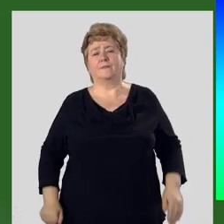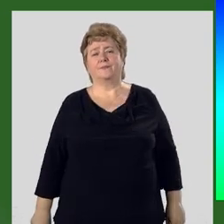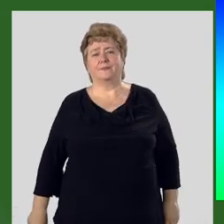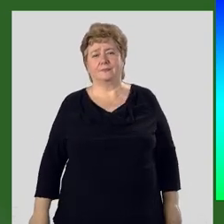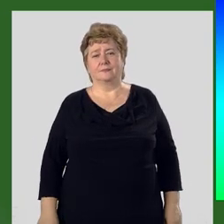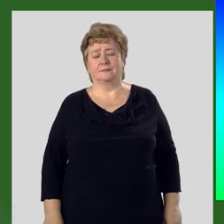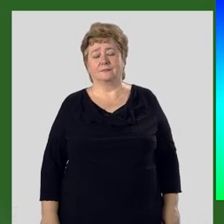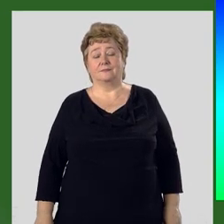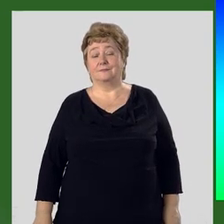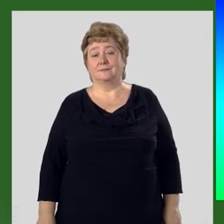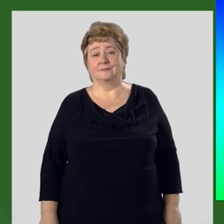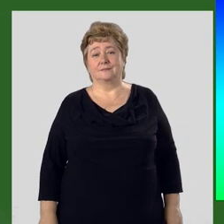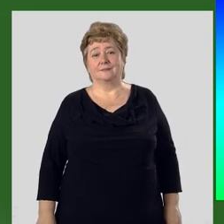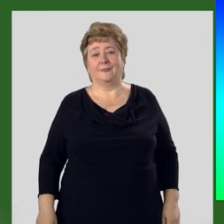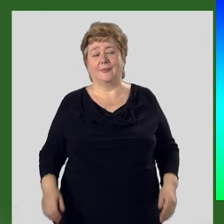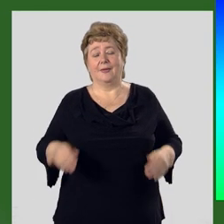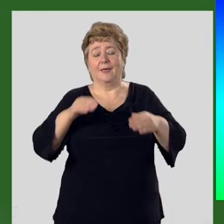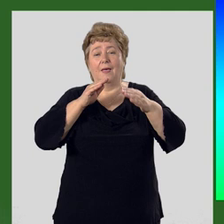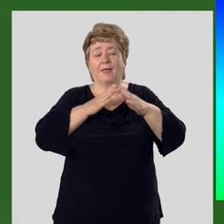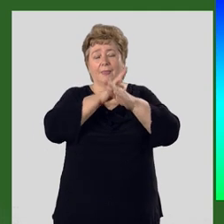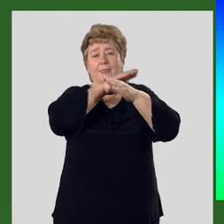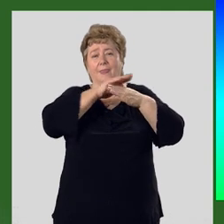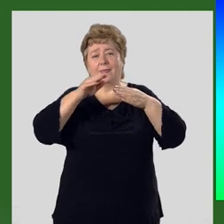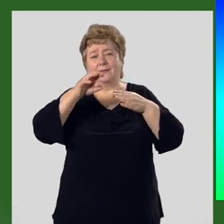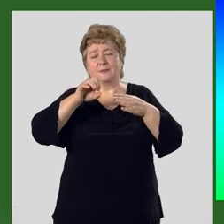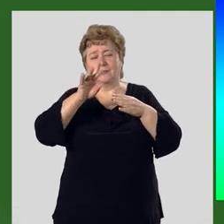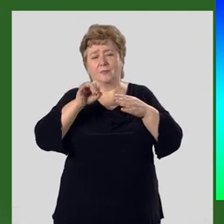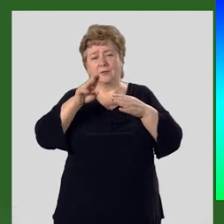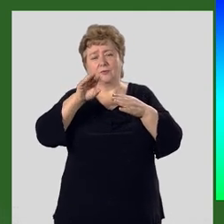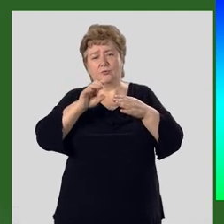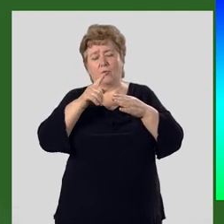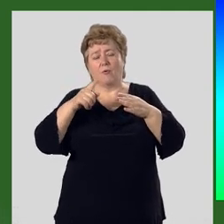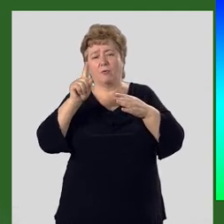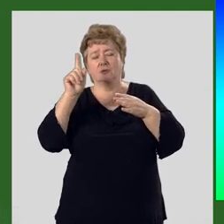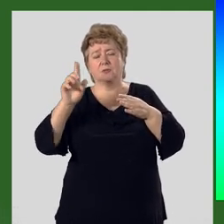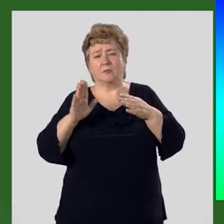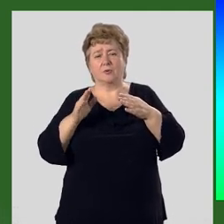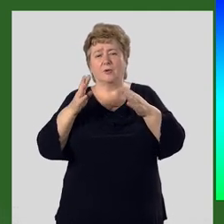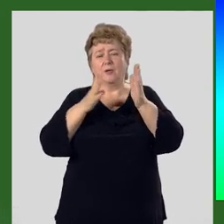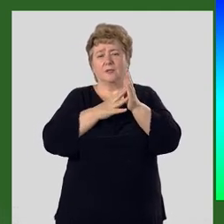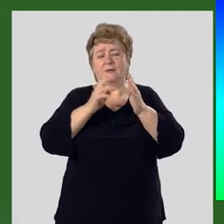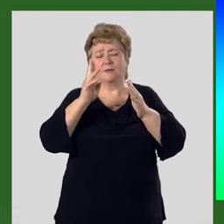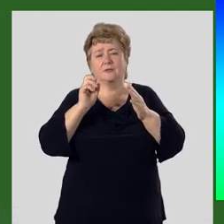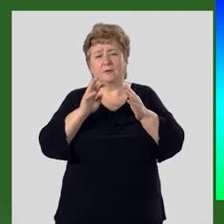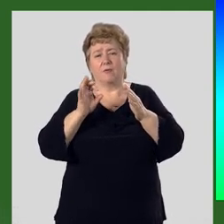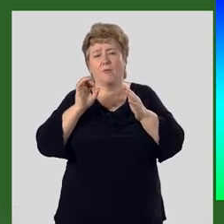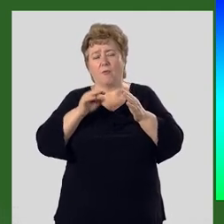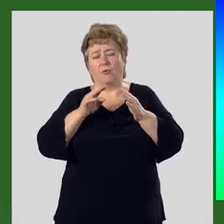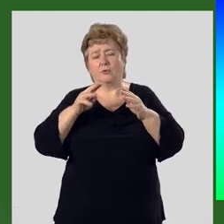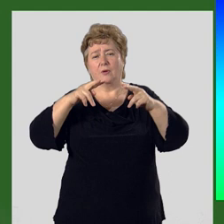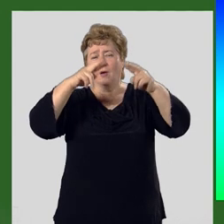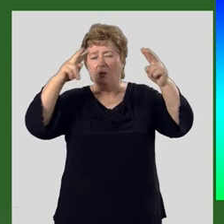На гребне Тенир-Тоу к западу на 9 километров от